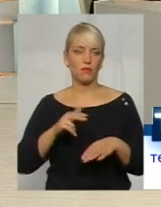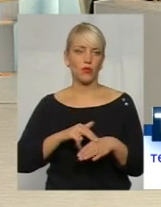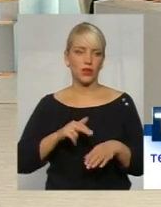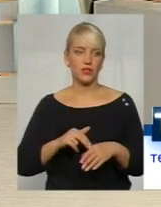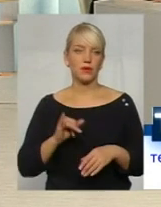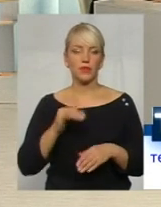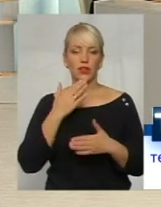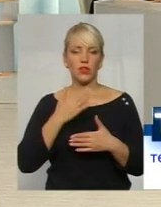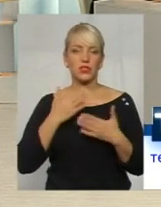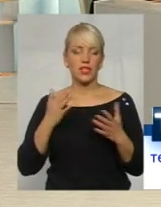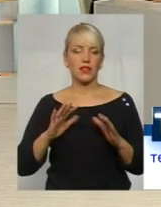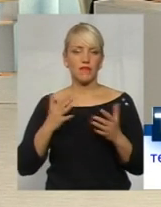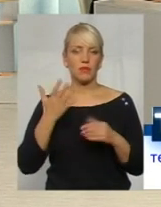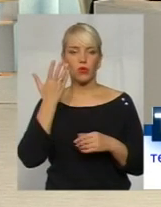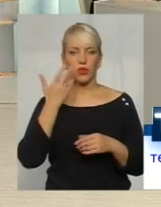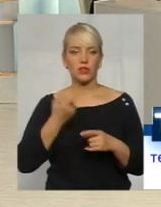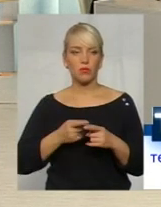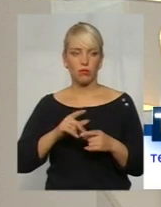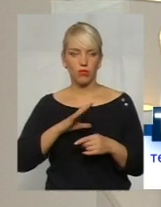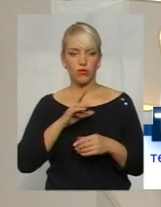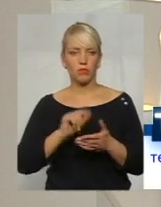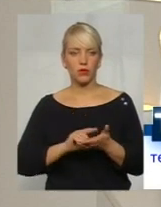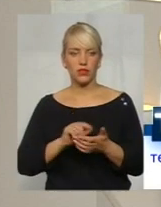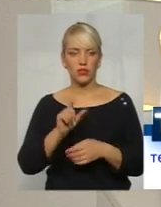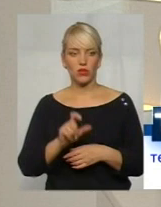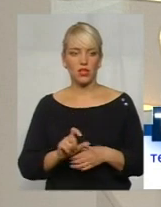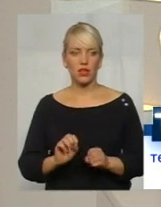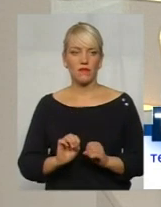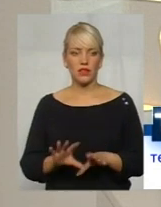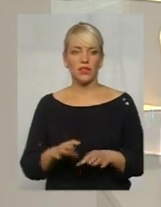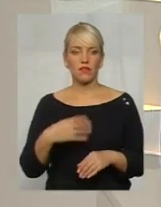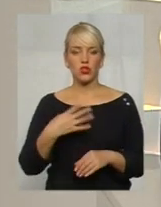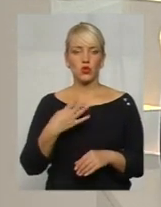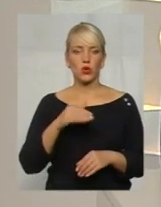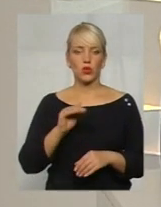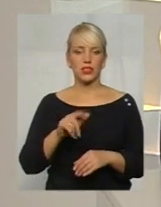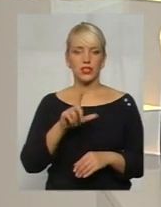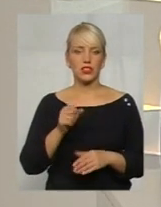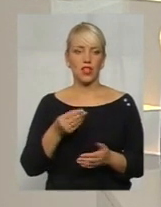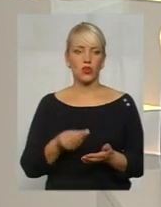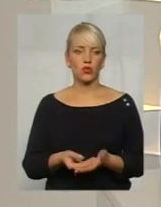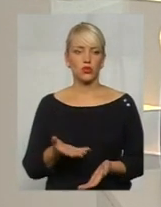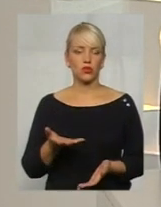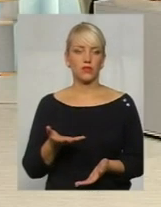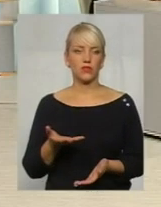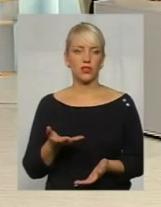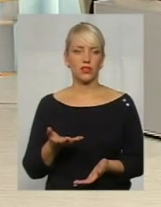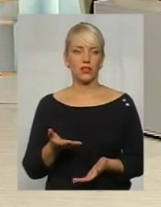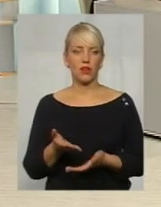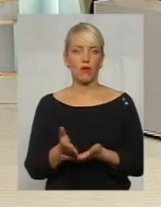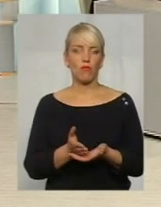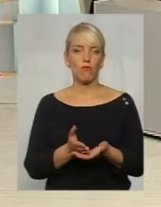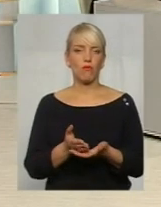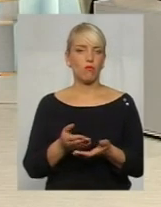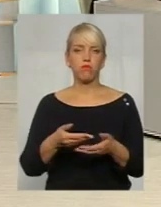Останній випадок, який був, то пенсіонерів дав 40 тисяч за коштовні, здається, посудки, якщо